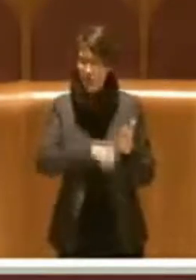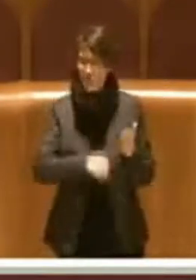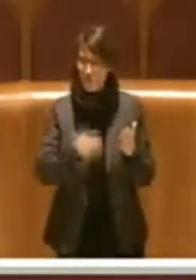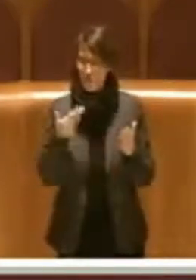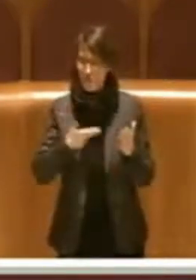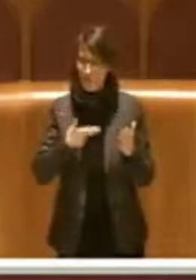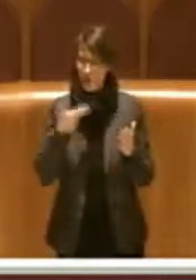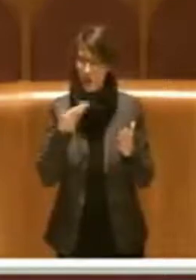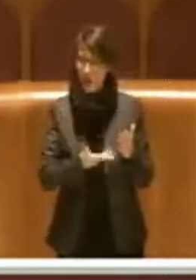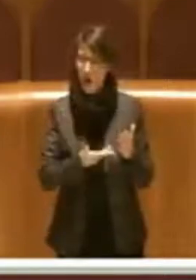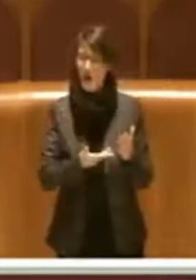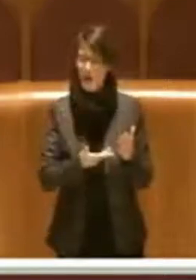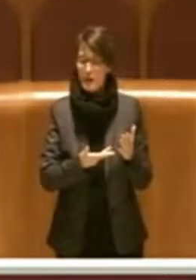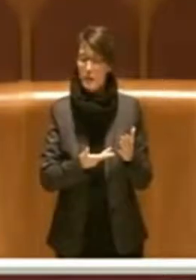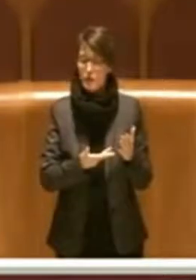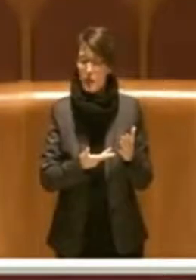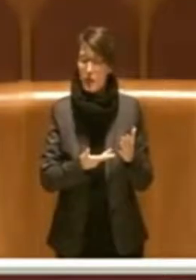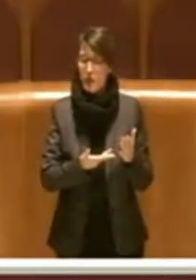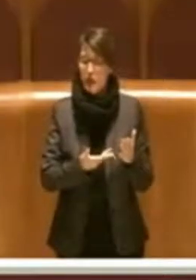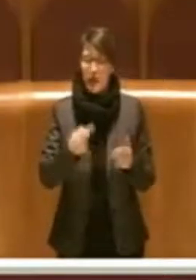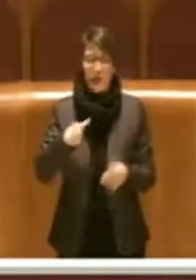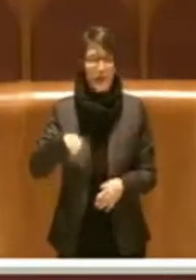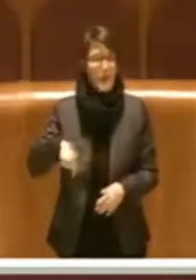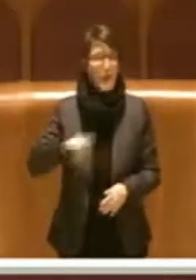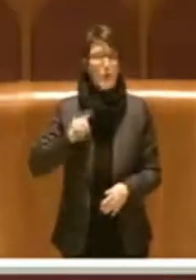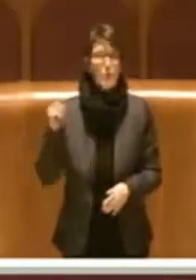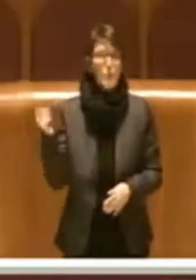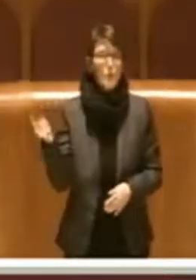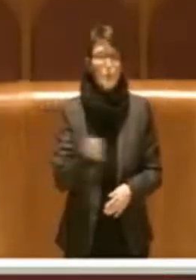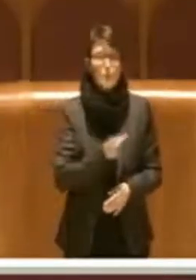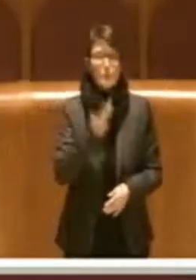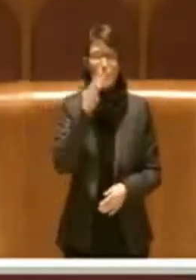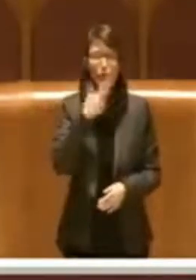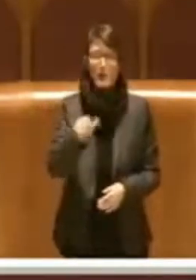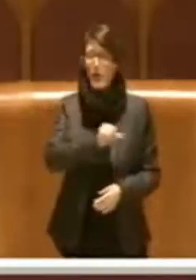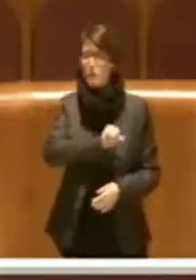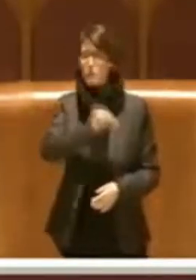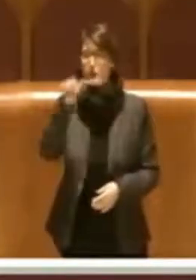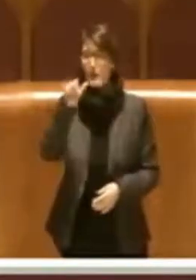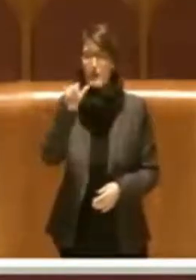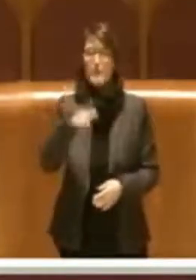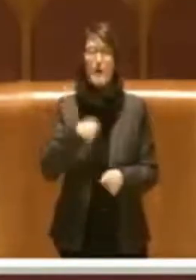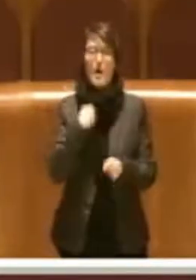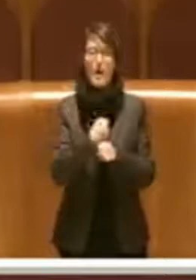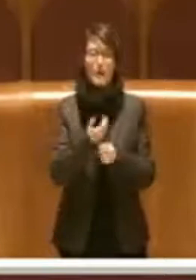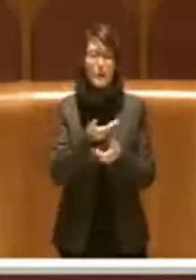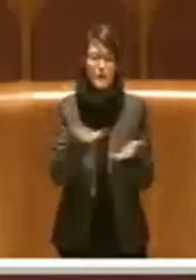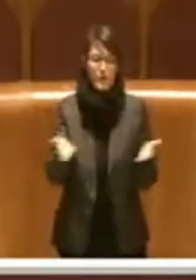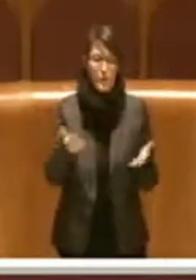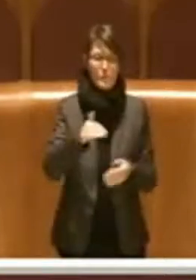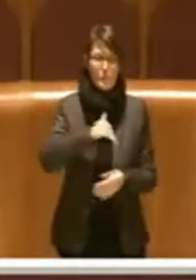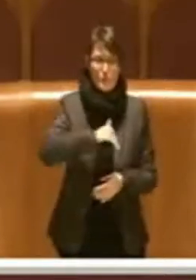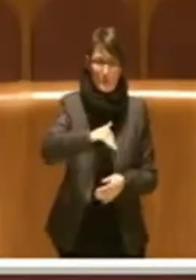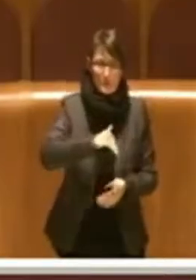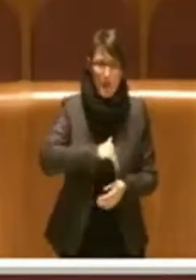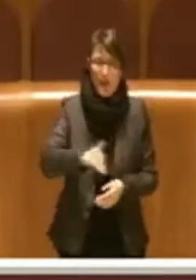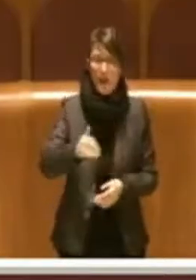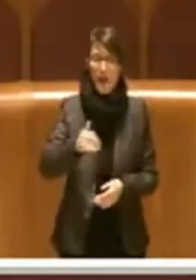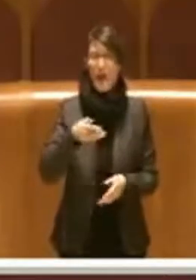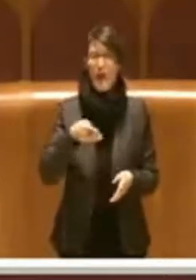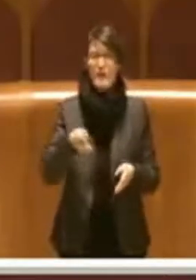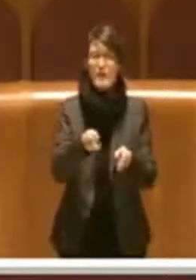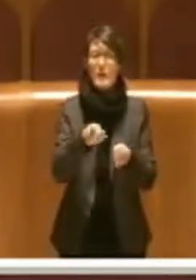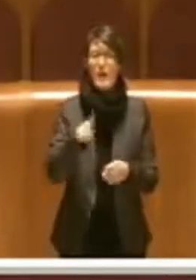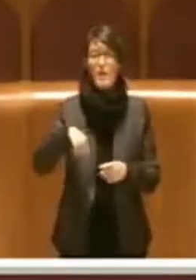che era intenzione di tutti fare seguire prima i lavori pubblici delle strade e poi i